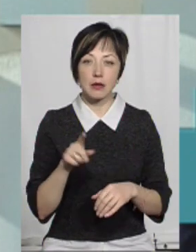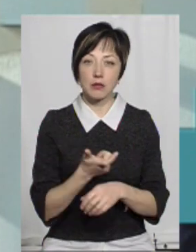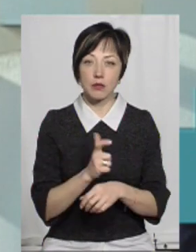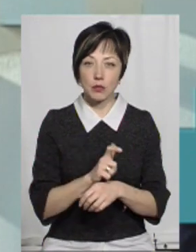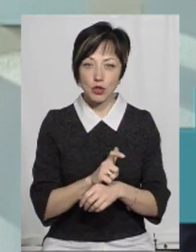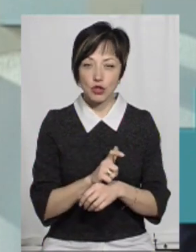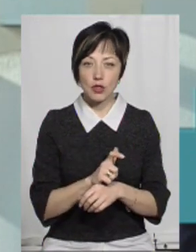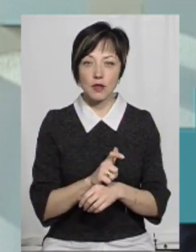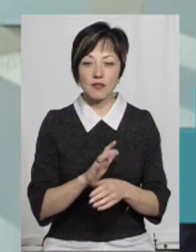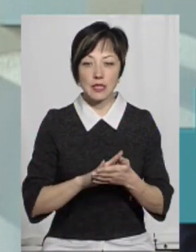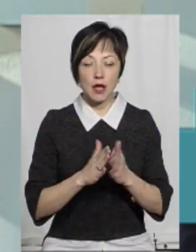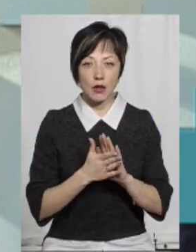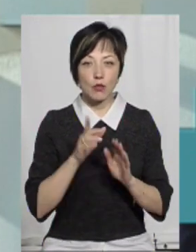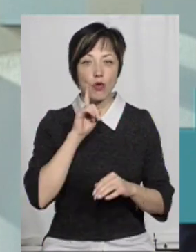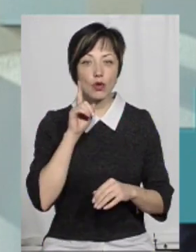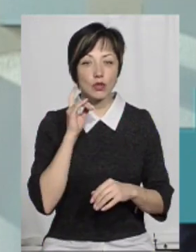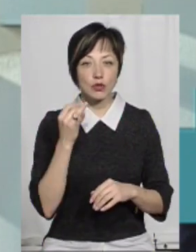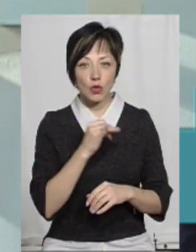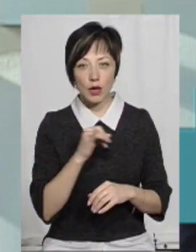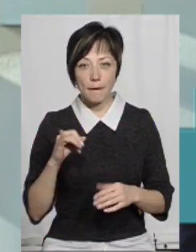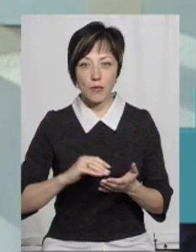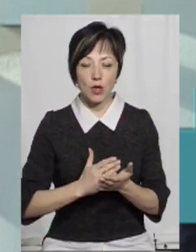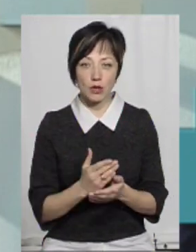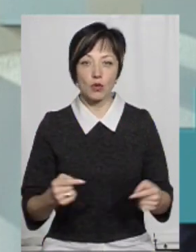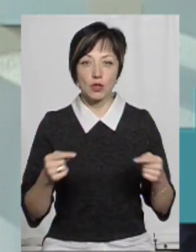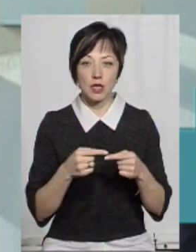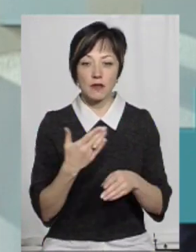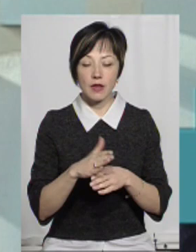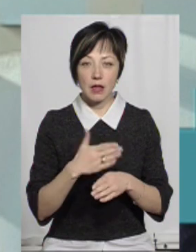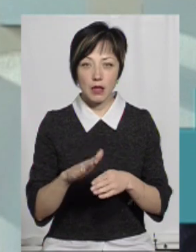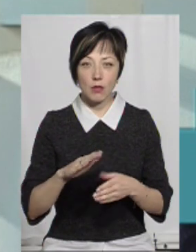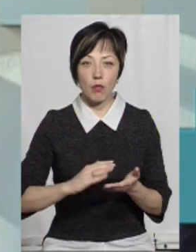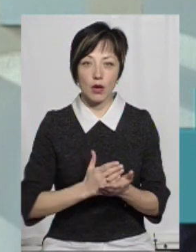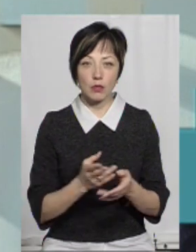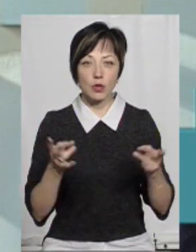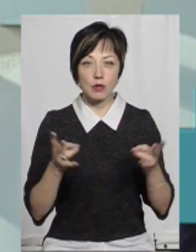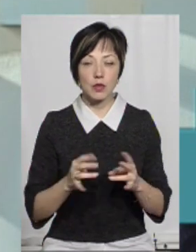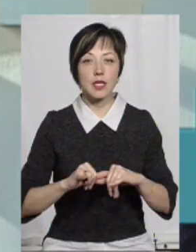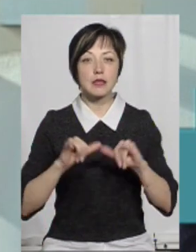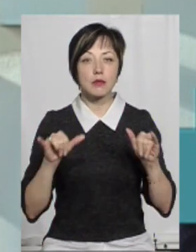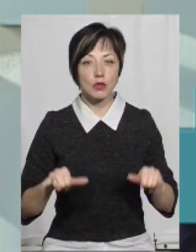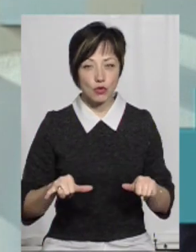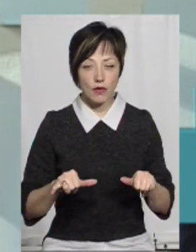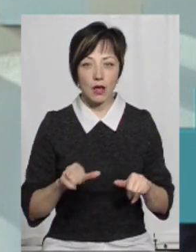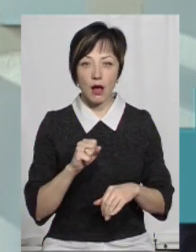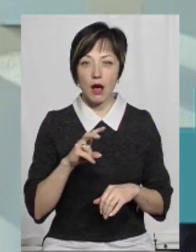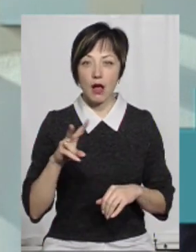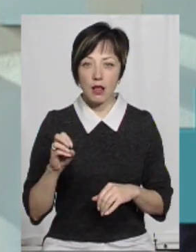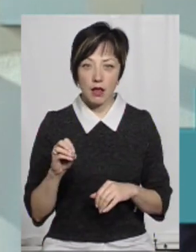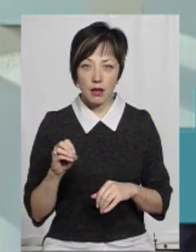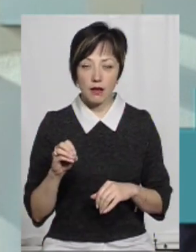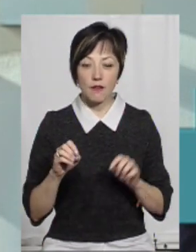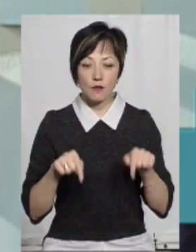тим більше в статусі вже молодіжної політики, однозначно видатки на молодіжну політику потрібно збільшувати. Але